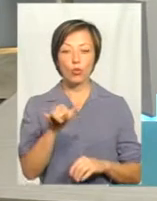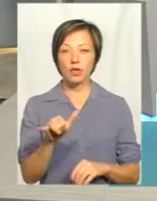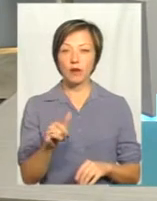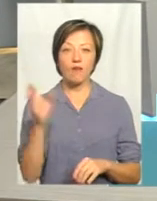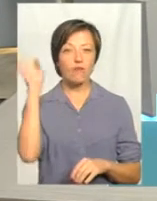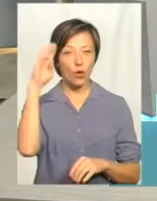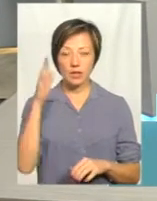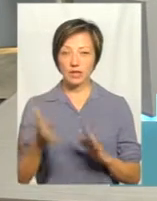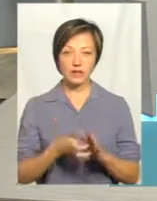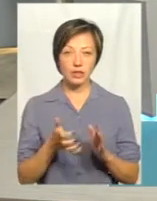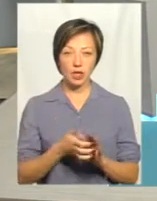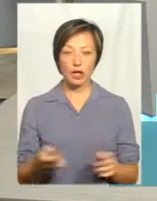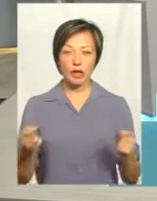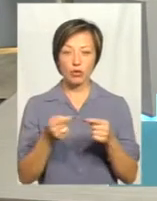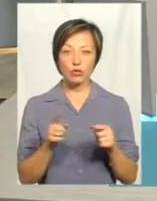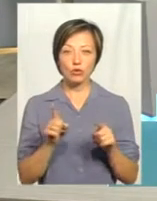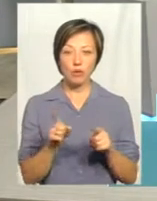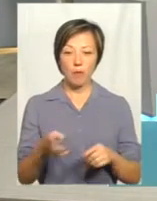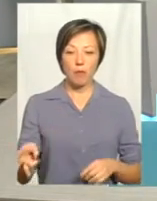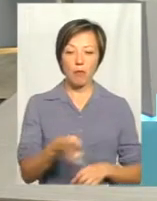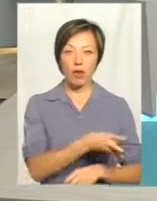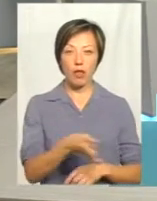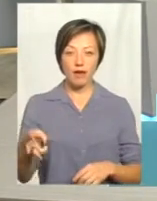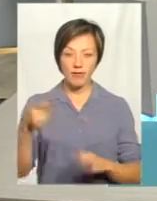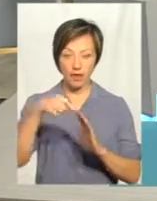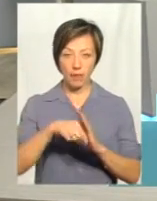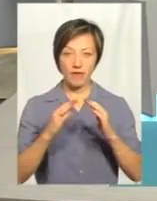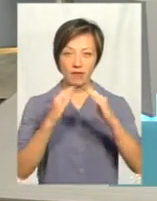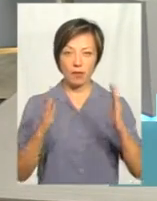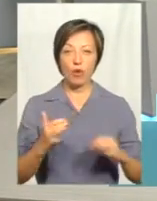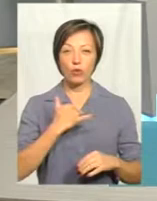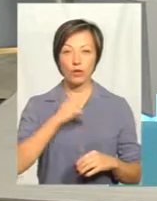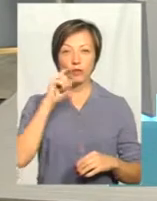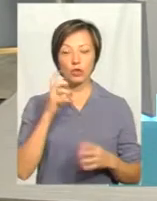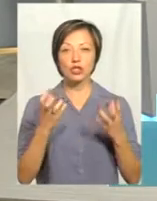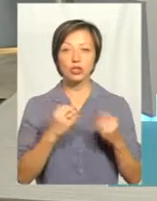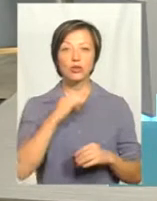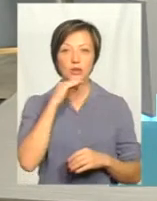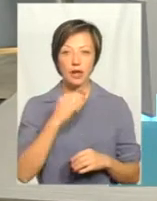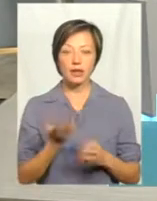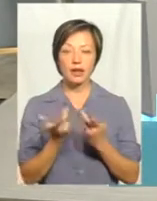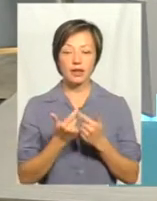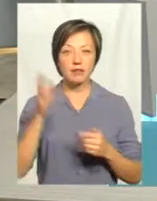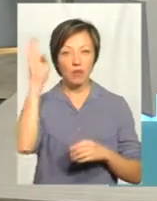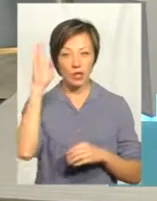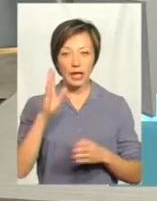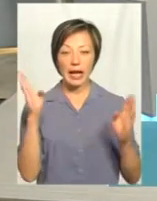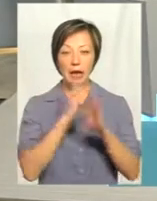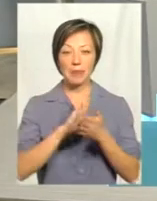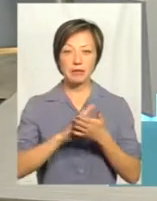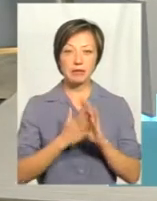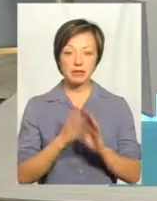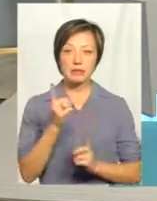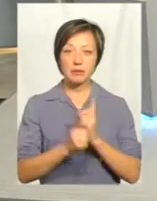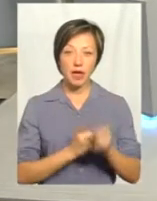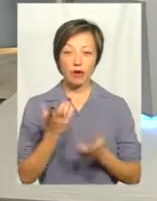вистачає. Тобто, іменно для того, щоб здійснити полив у теплицях. А в нас на Україні є достатніше кількість води, і клімат змінюється, і воно, якщо брати